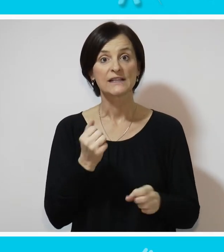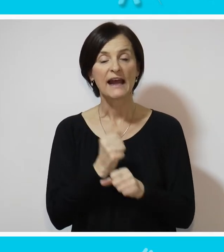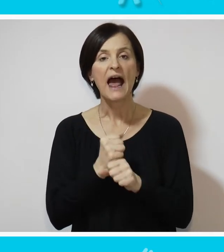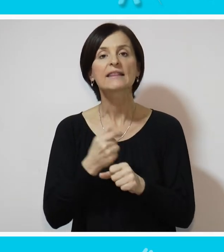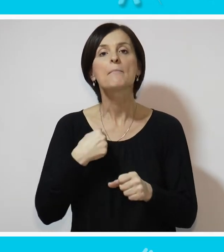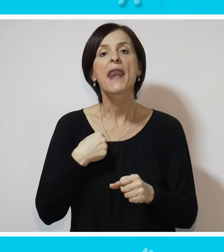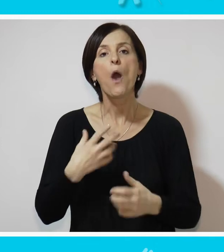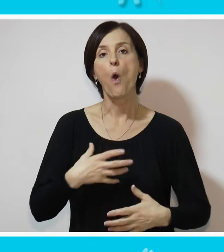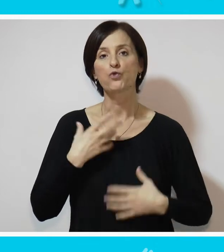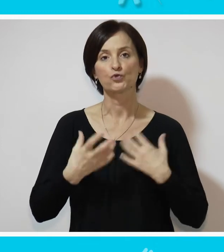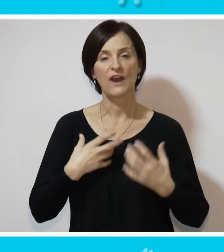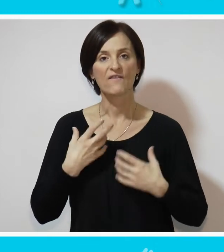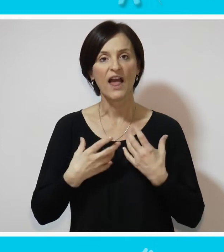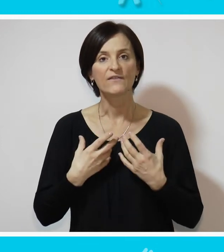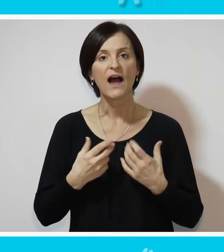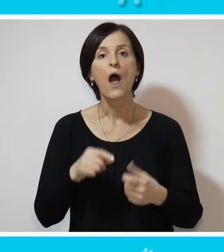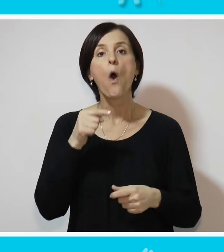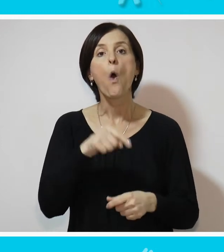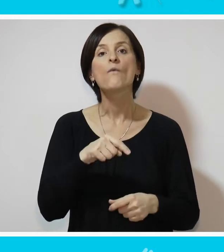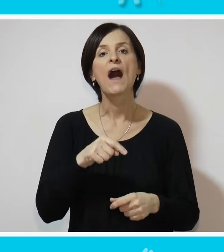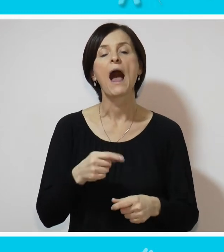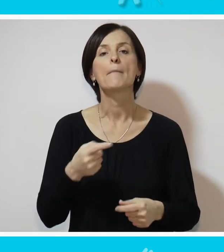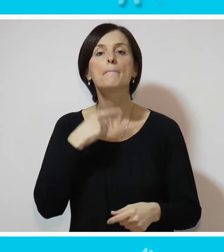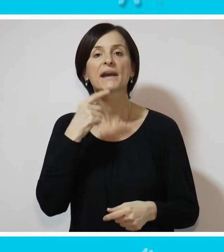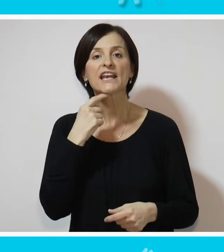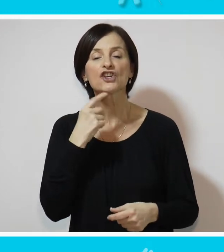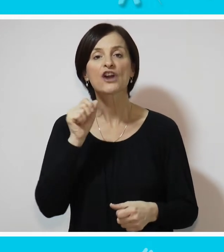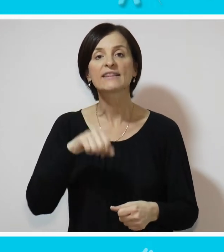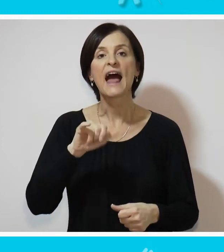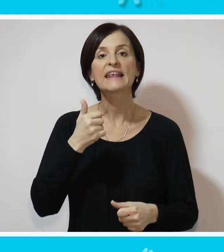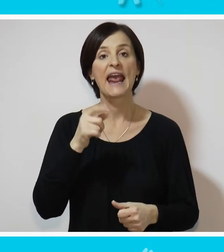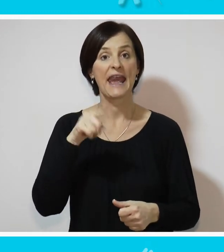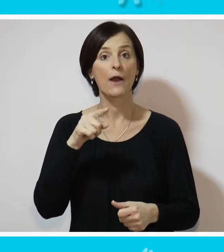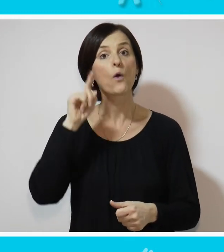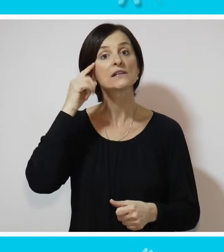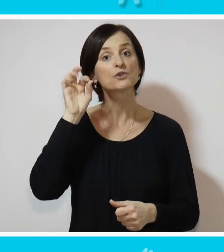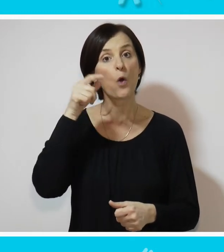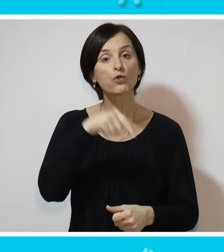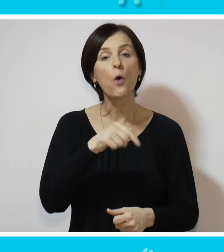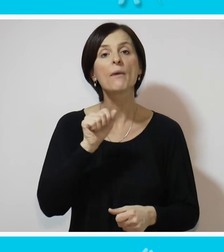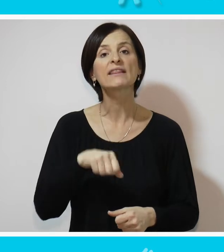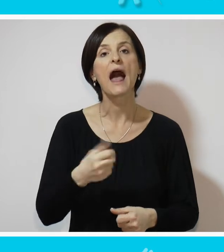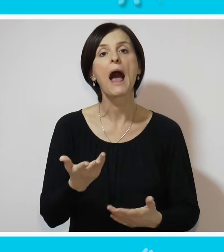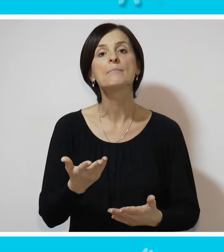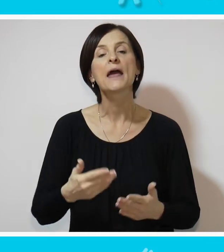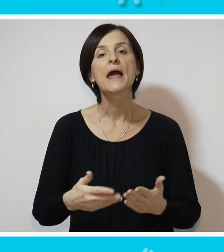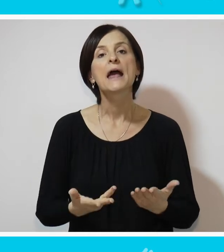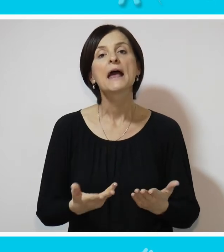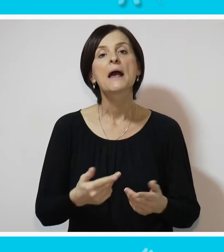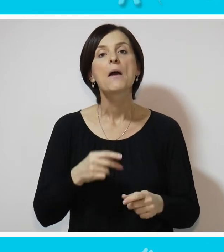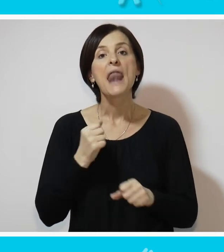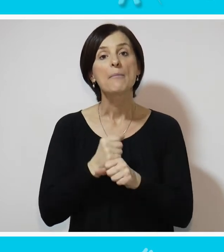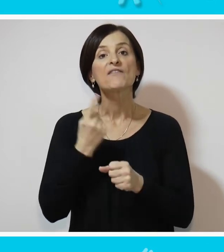radi mene oduševljava ova priča da je neko razmišljao o tome da omogući jednu